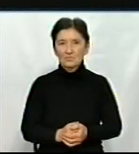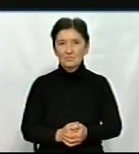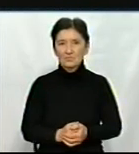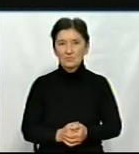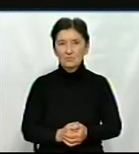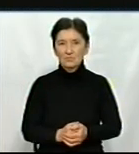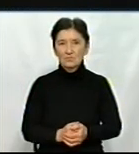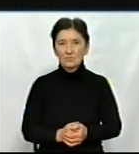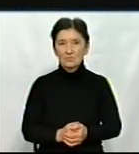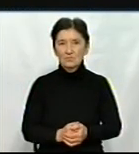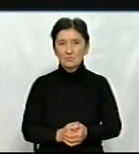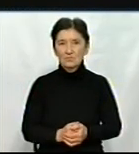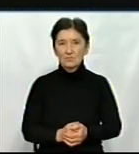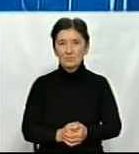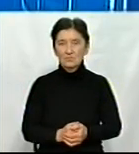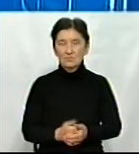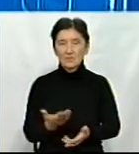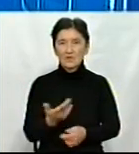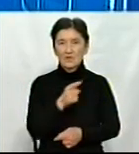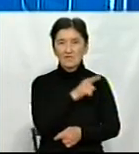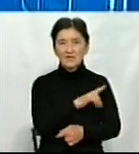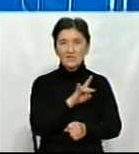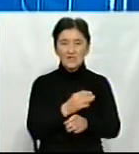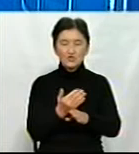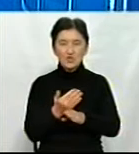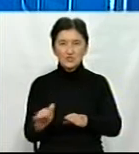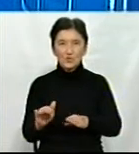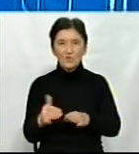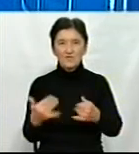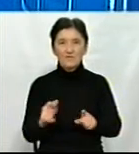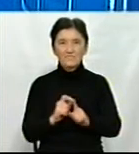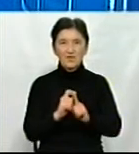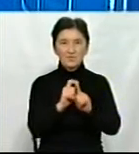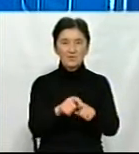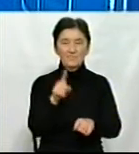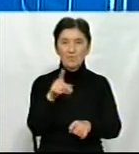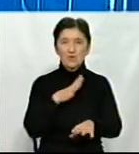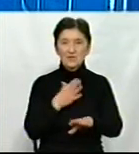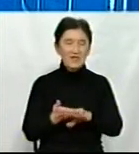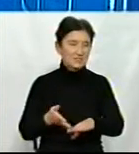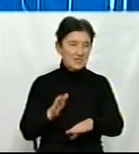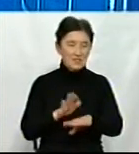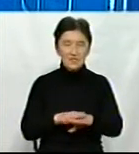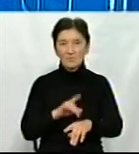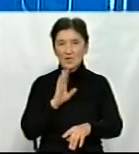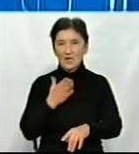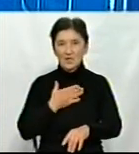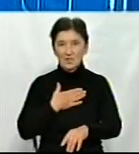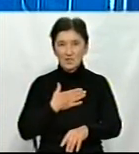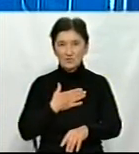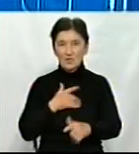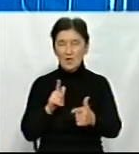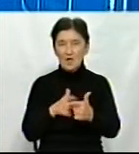Дмитрий Миколаївич відповів, в принципі, частково на наше питання. Рік був надскладний для нашої аграрної галузі, але